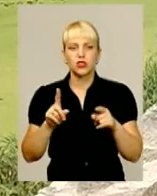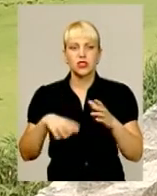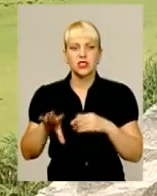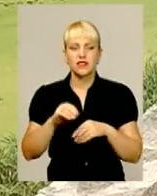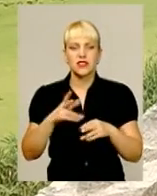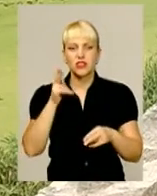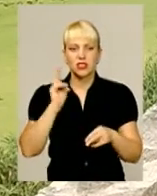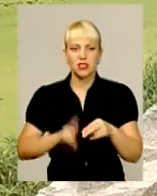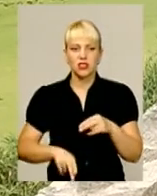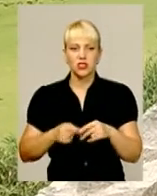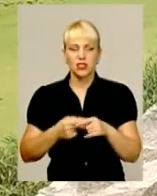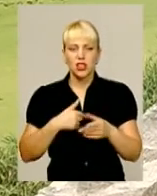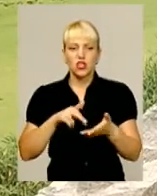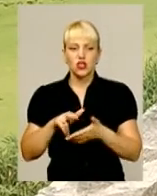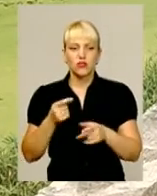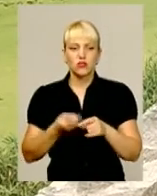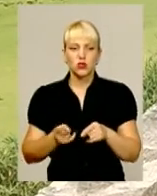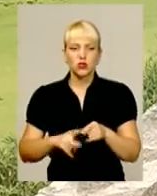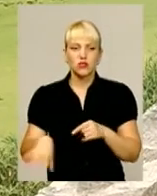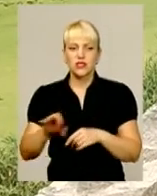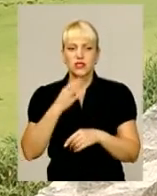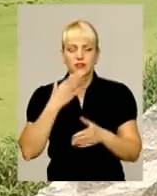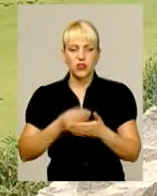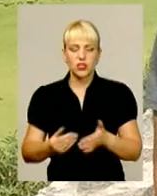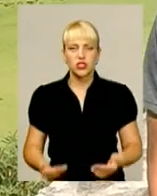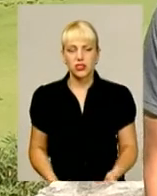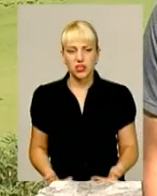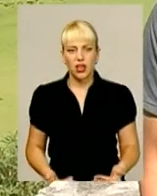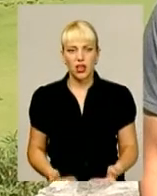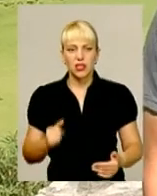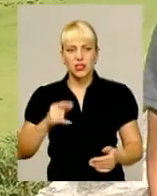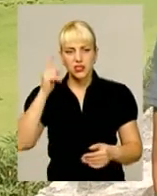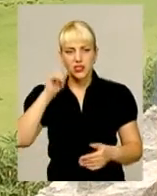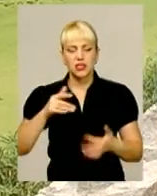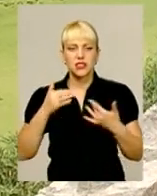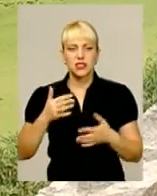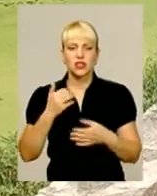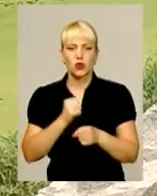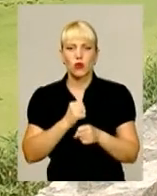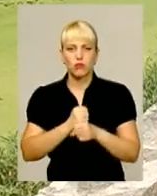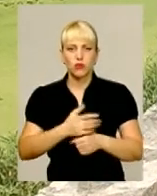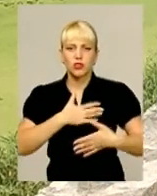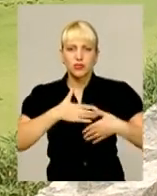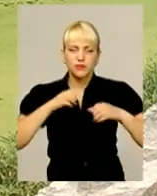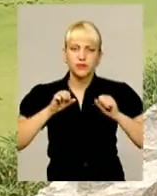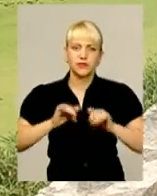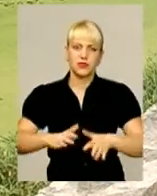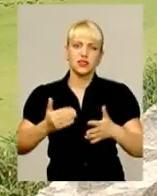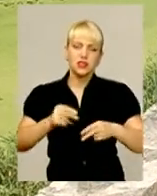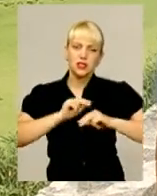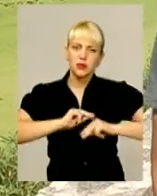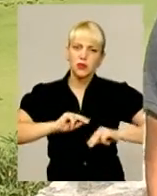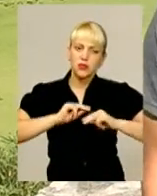вже закінчилось. Тобто ти йшов до цього все своє життя, і ти знаєш, скільки ти роботи просто перепрацював і